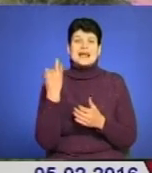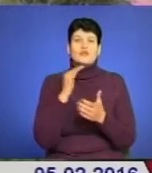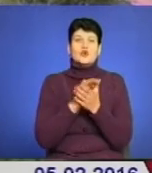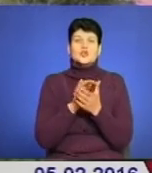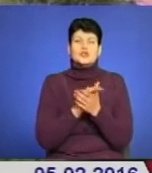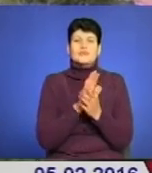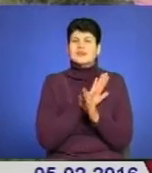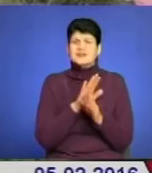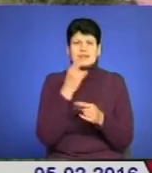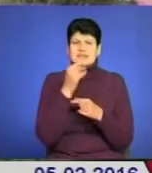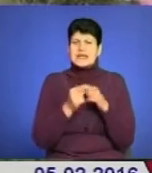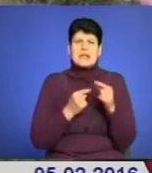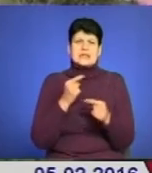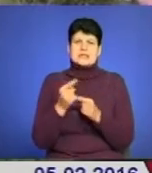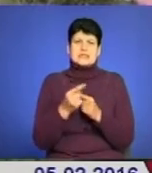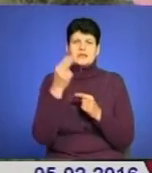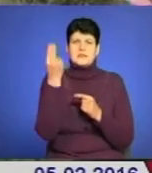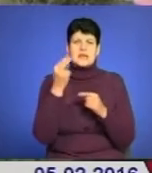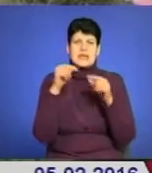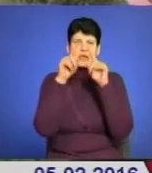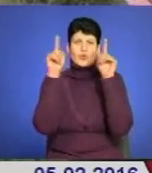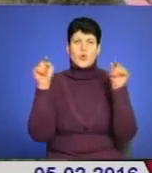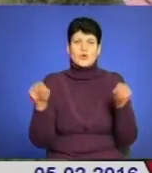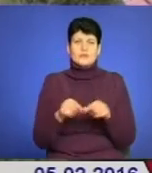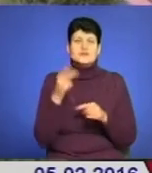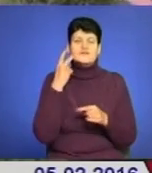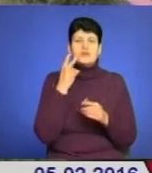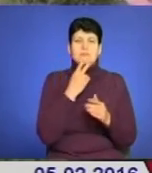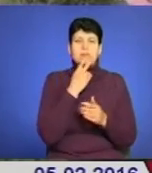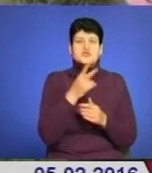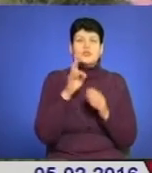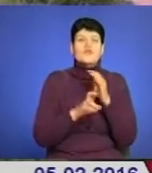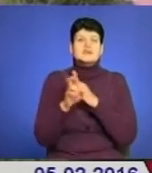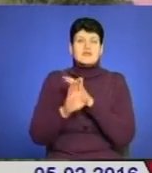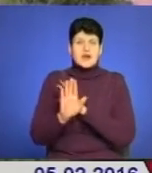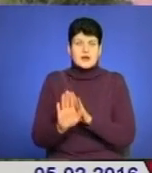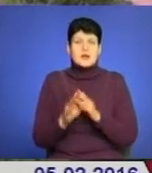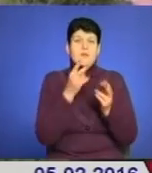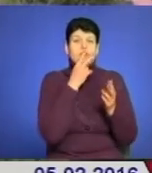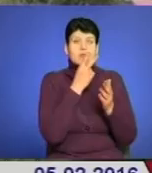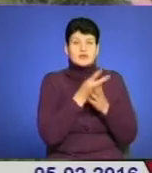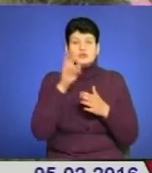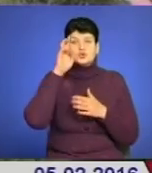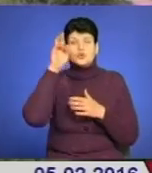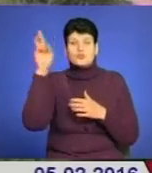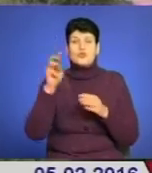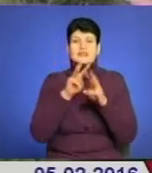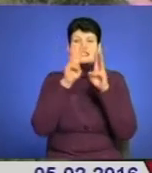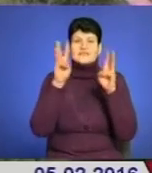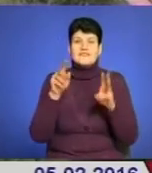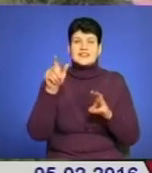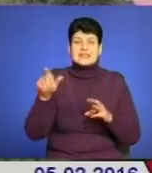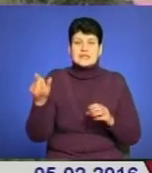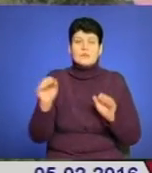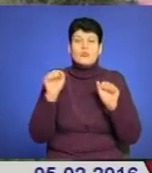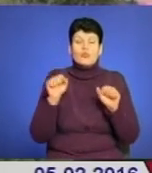такими традиційними іконами, класичними, які ми бачимо у церквах, а побачити, що зображення Бога, зображення святих, воно може